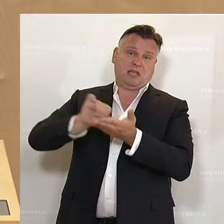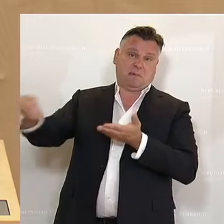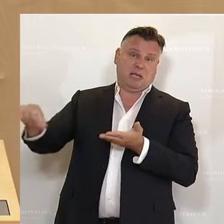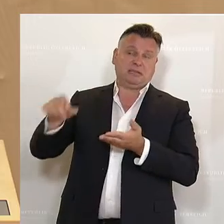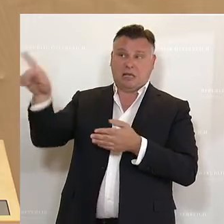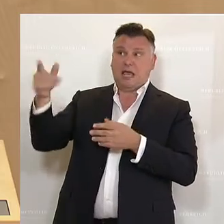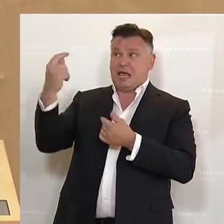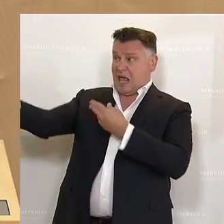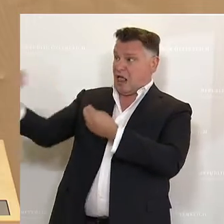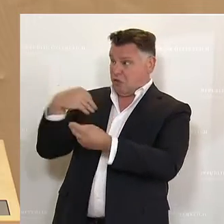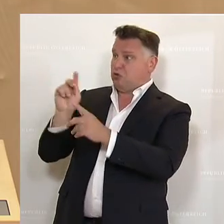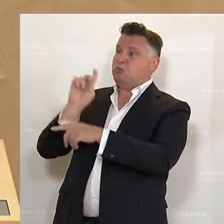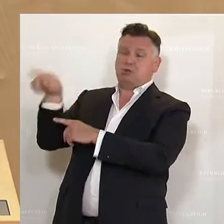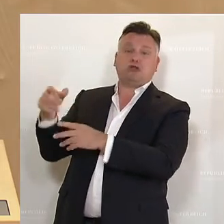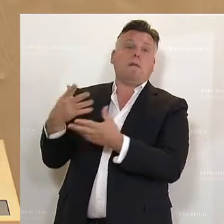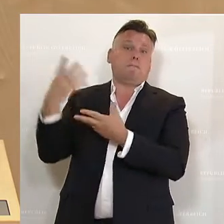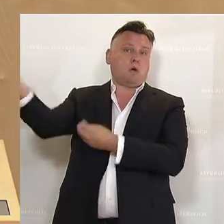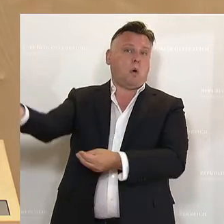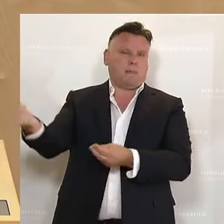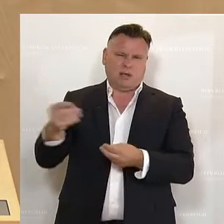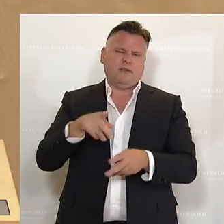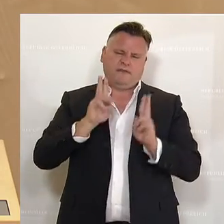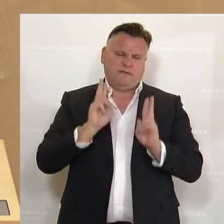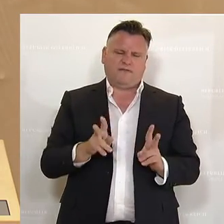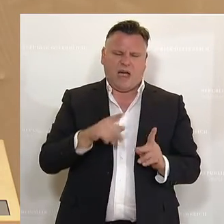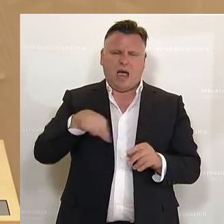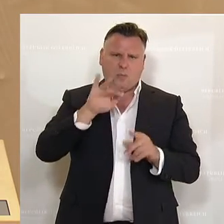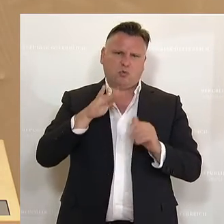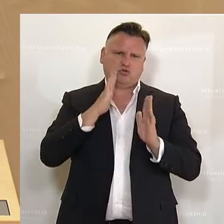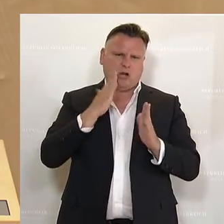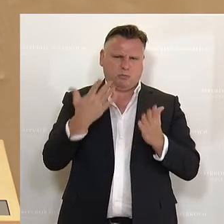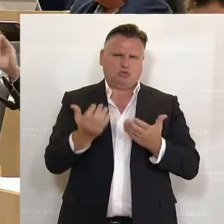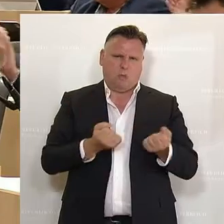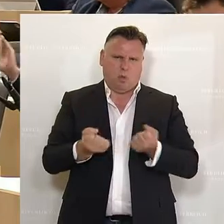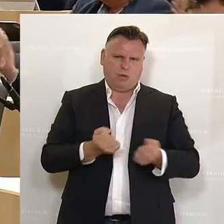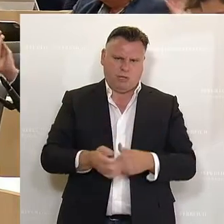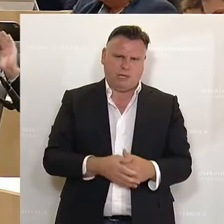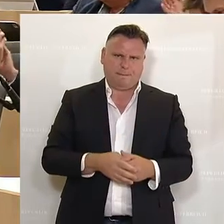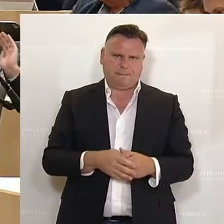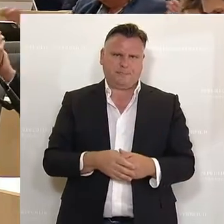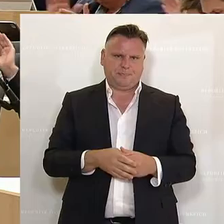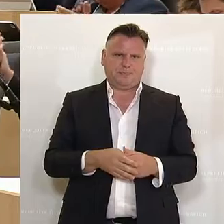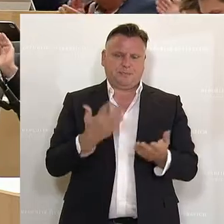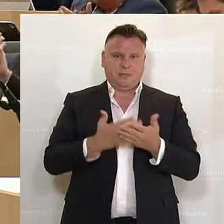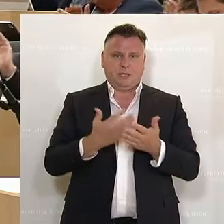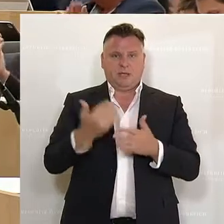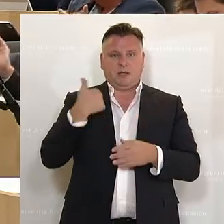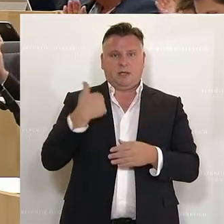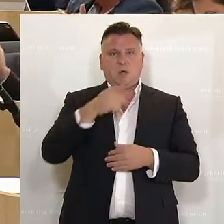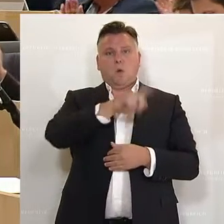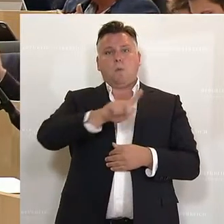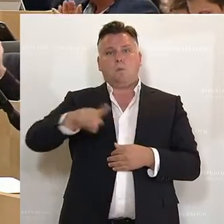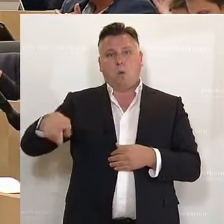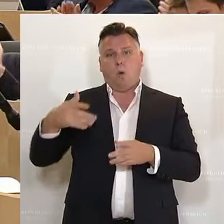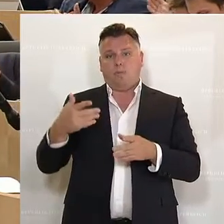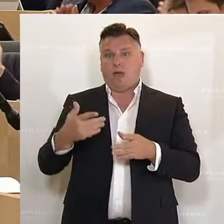diese scheinbar erfüllt haben. Das ist unverschämt. Das ist unverschämte Politik. Das, was die letzten Monate ans